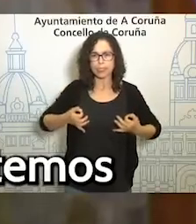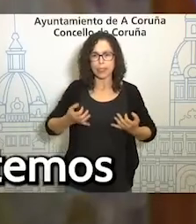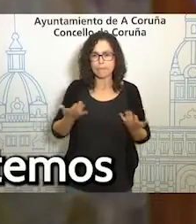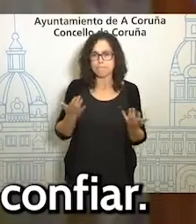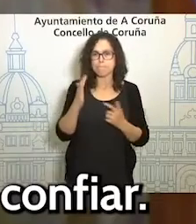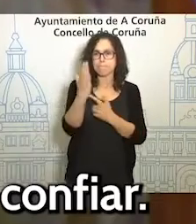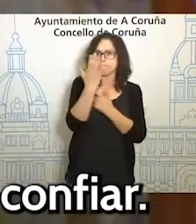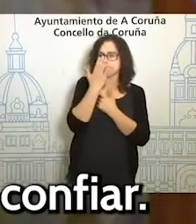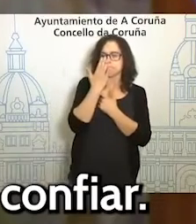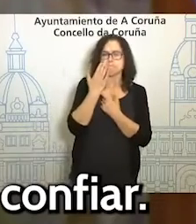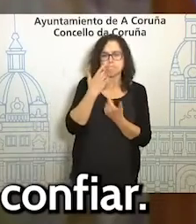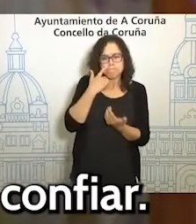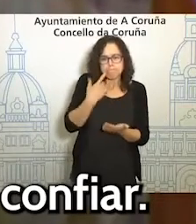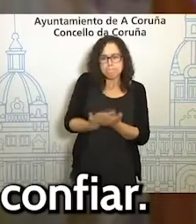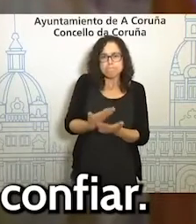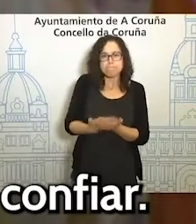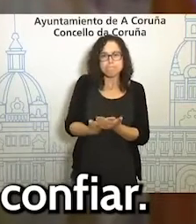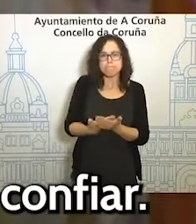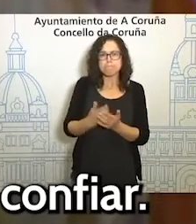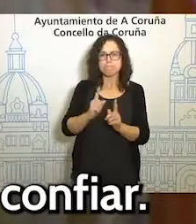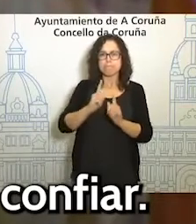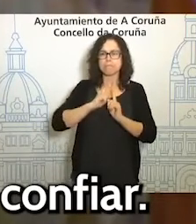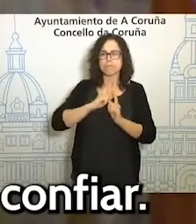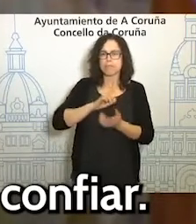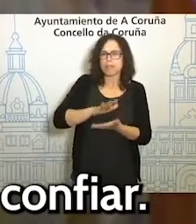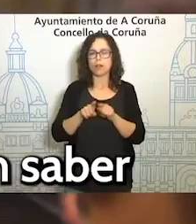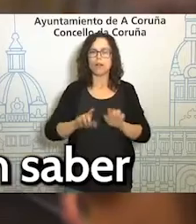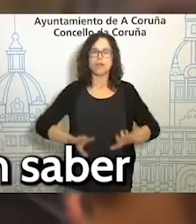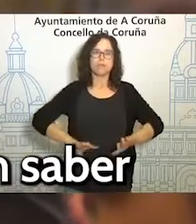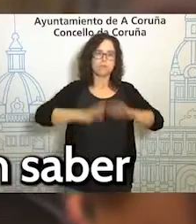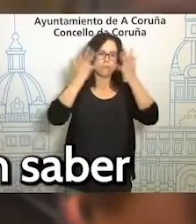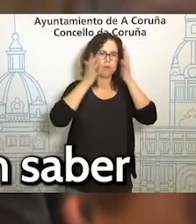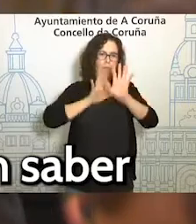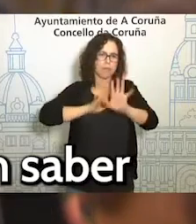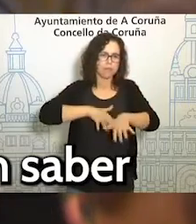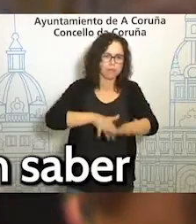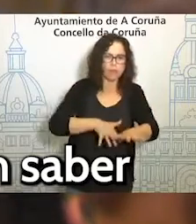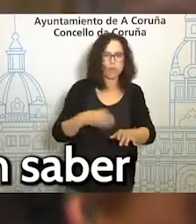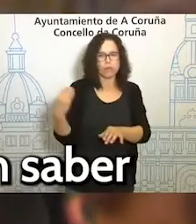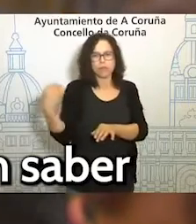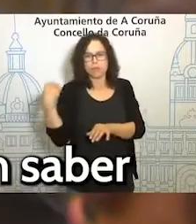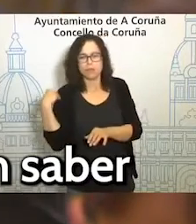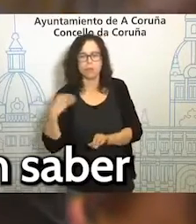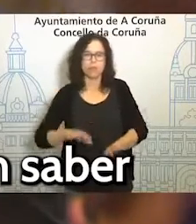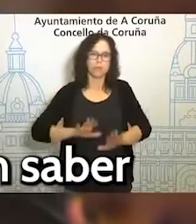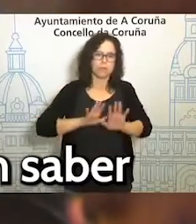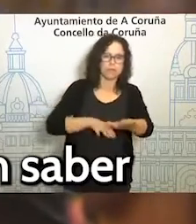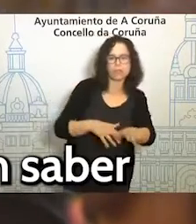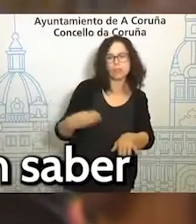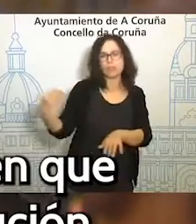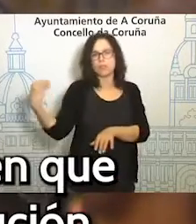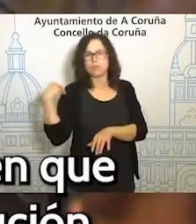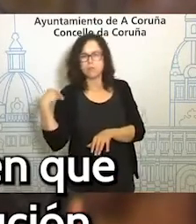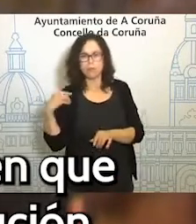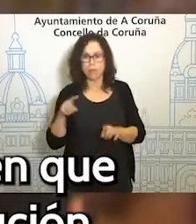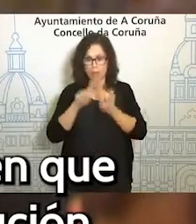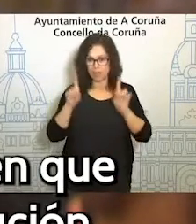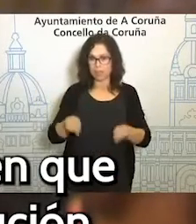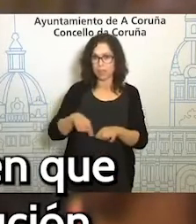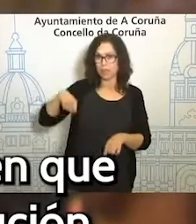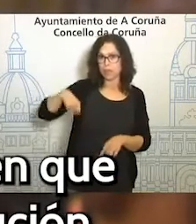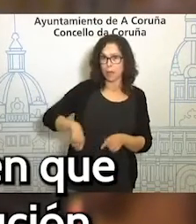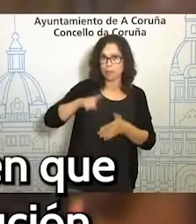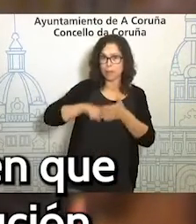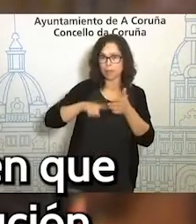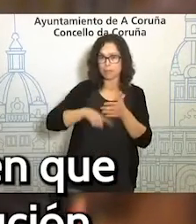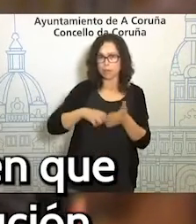non temos nada que nos permita tranquilizarnos e confiar. Non pode ser que, ademais de non saber se vas cobrar o teu salario ou cando vas cobrar o